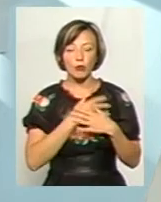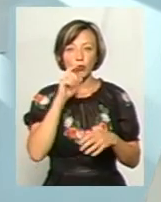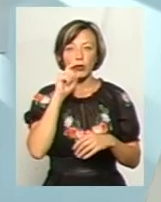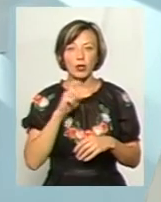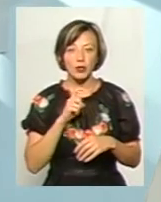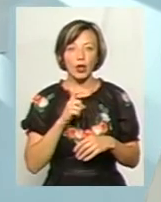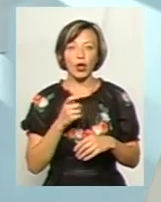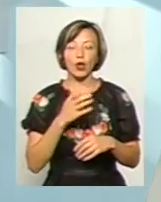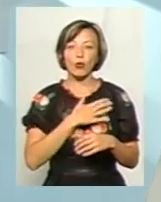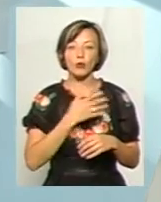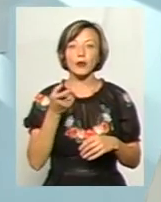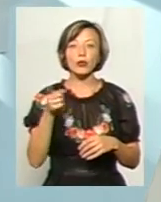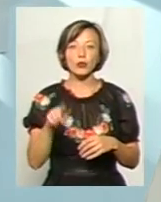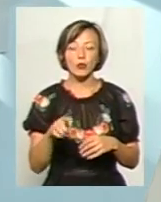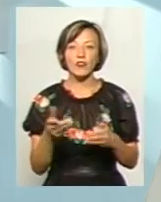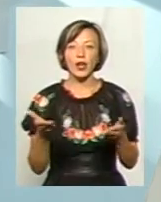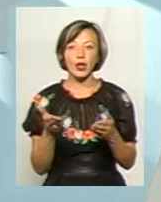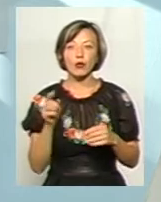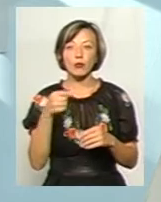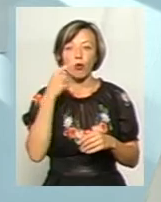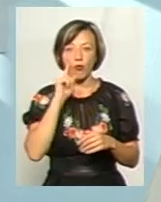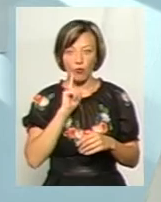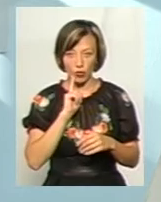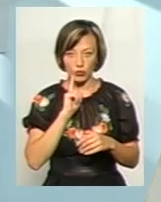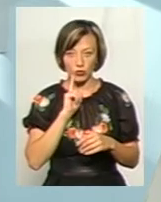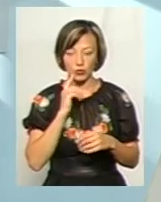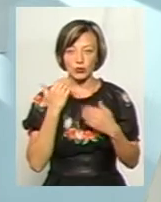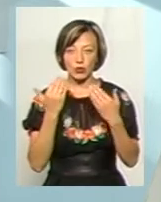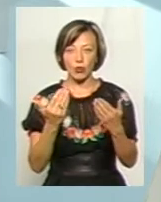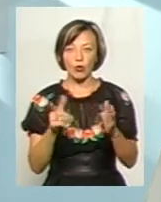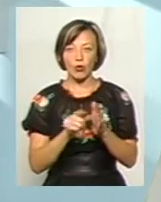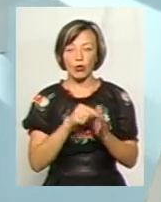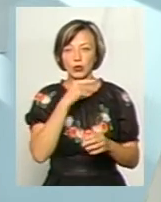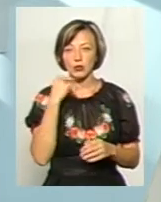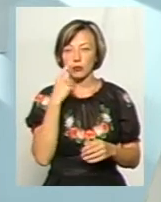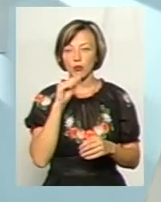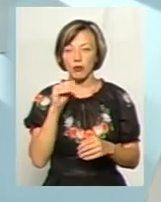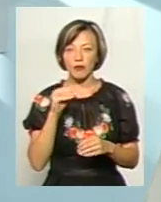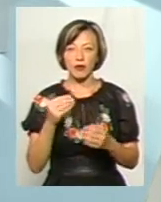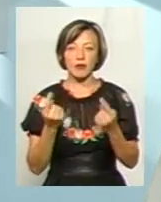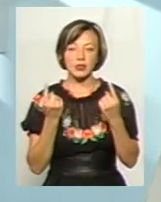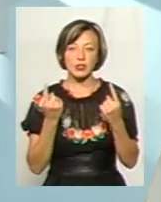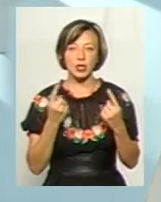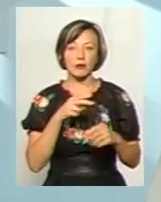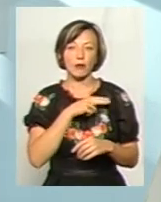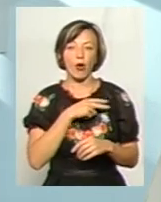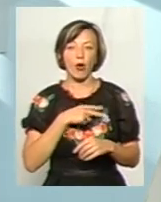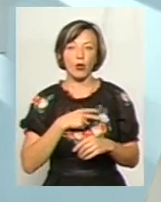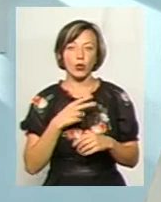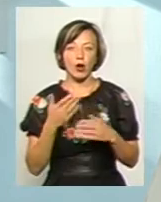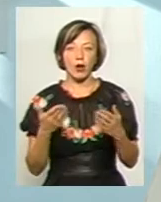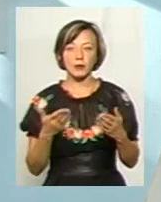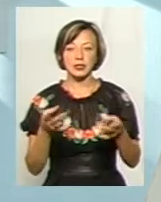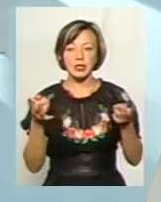любить Україну ту, в якій йому комфортно з його російською мовою, з його височенними гонорарами, з його